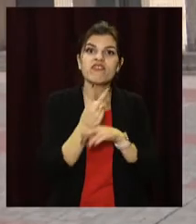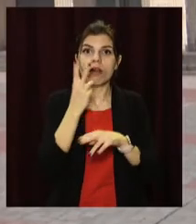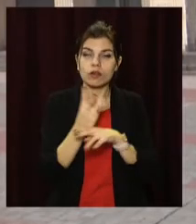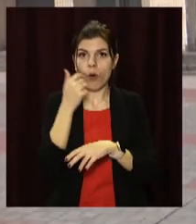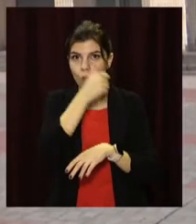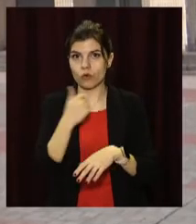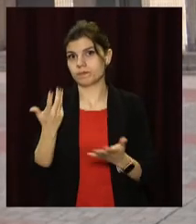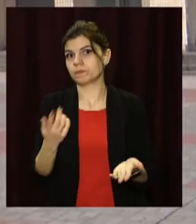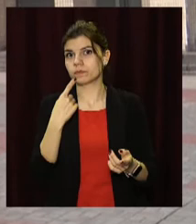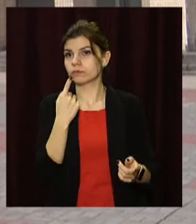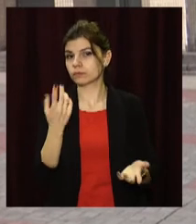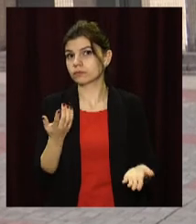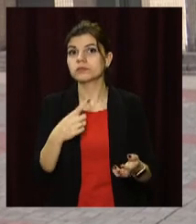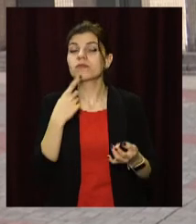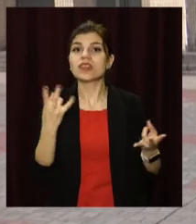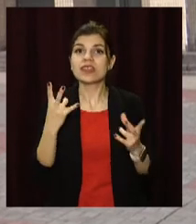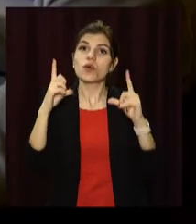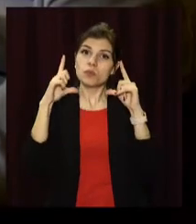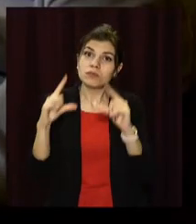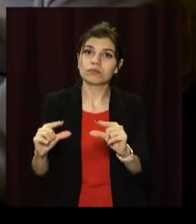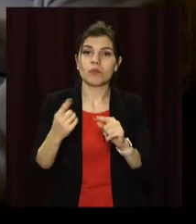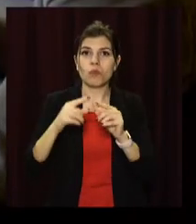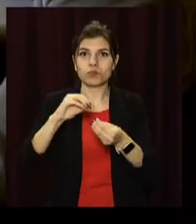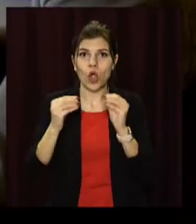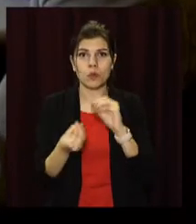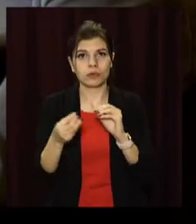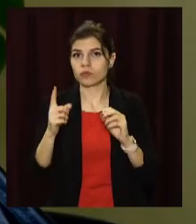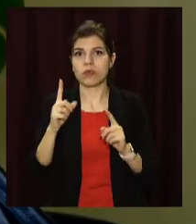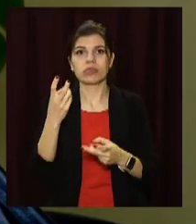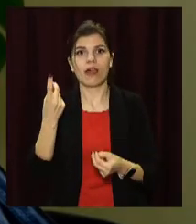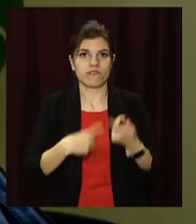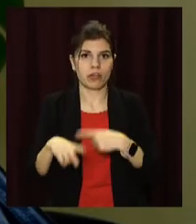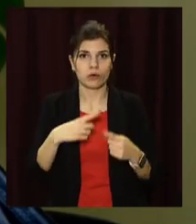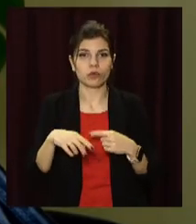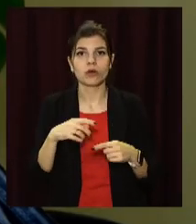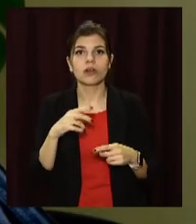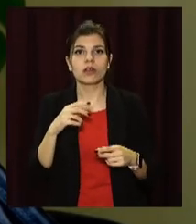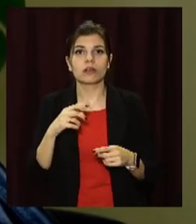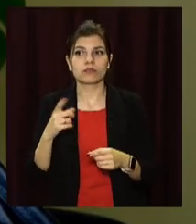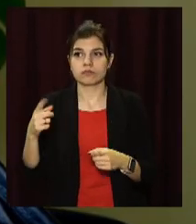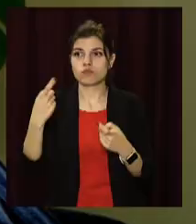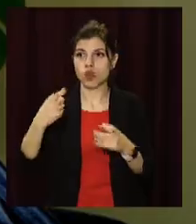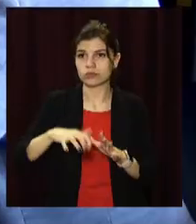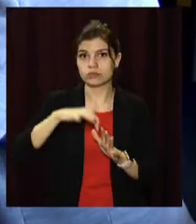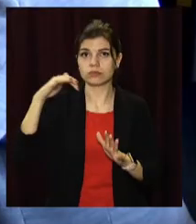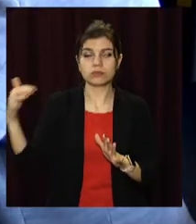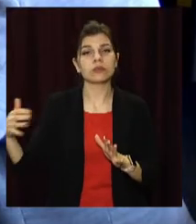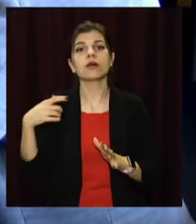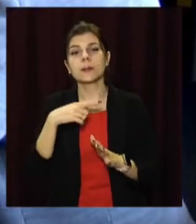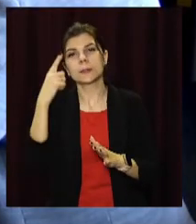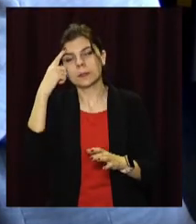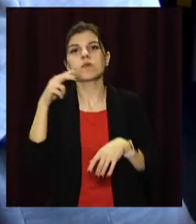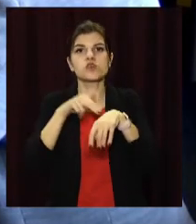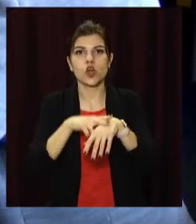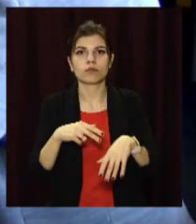У міськраді зазначають, аби мінімізувати кількість таких випадків, до вирішення проблеми зі стихійними світтєзвалищами долучили